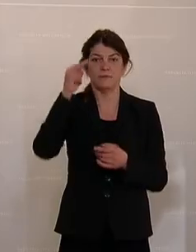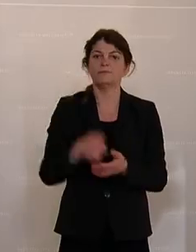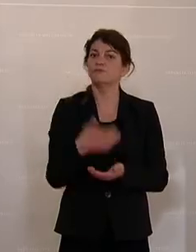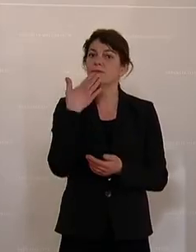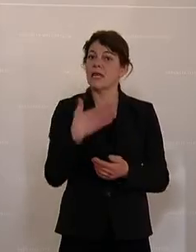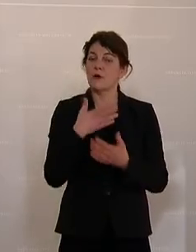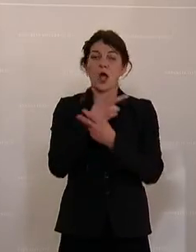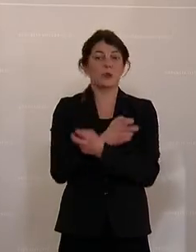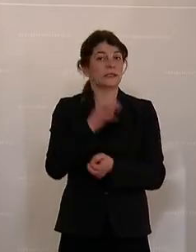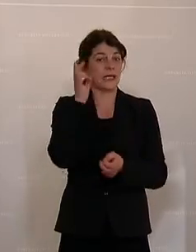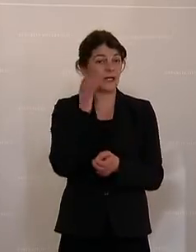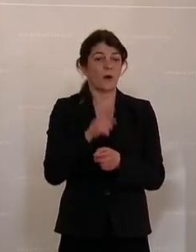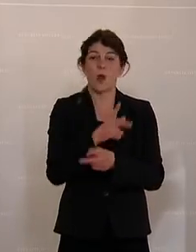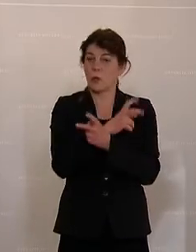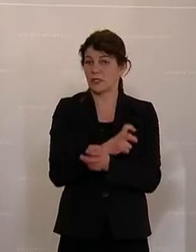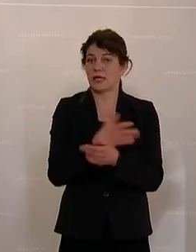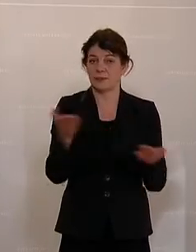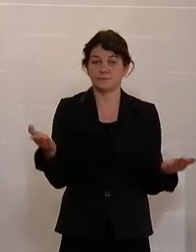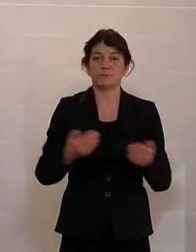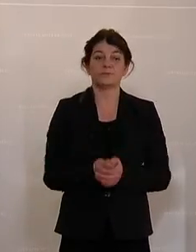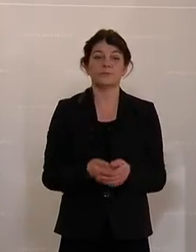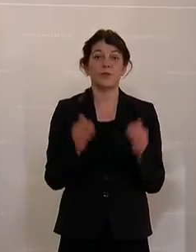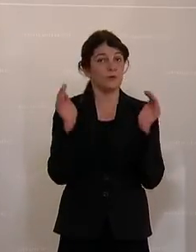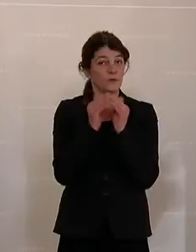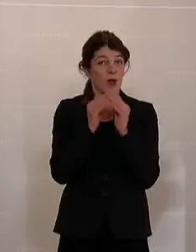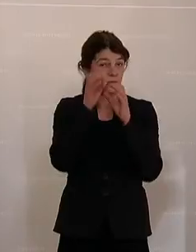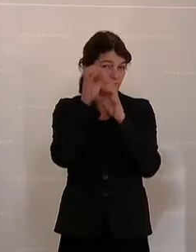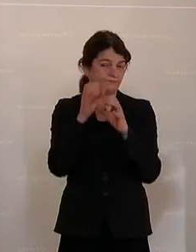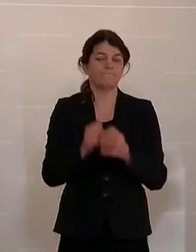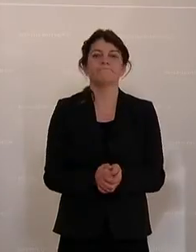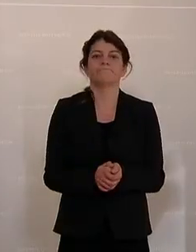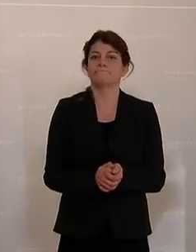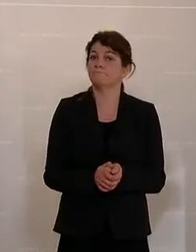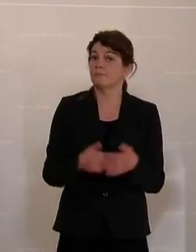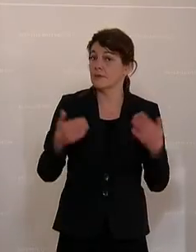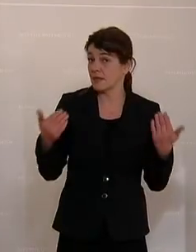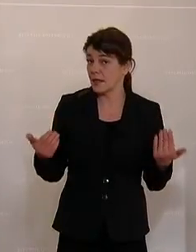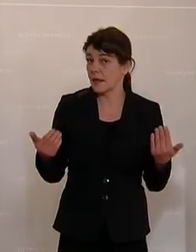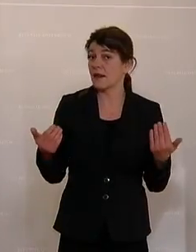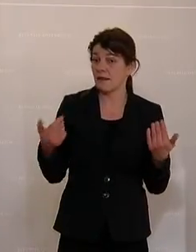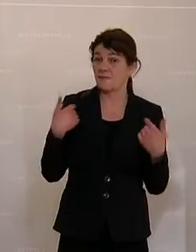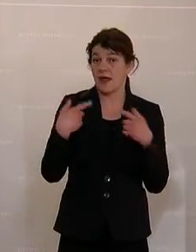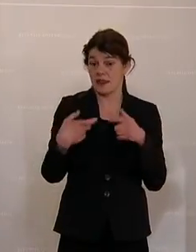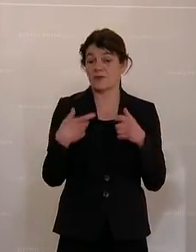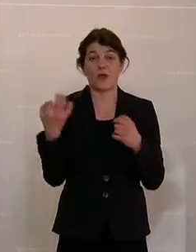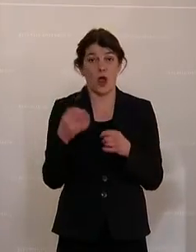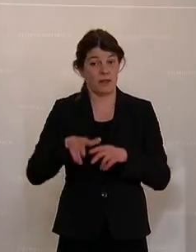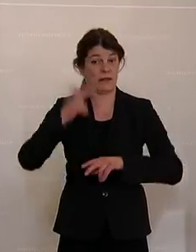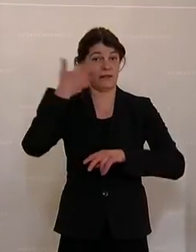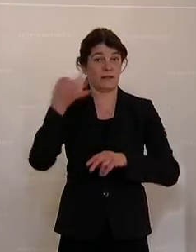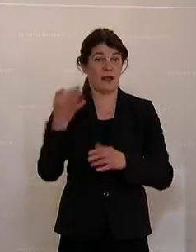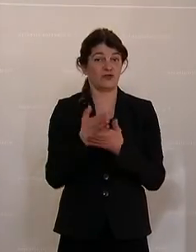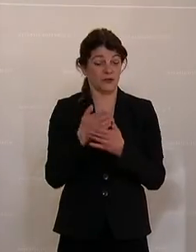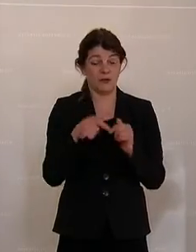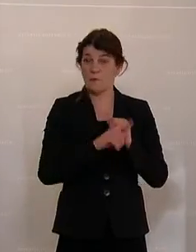liebe Österreicherinnen und Österreicher zu Hause vor den Bildschirmen. Ja, wir diskutieren heute den dritten Tag, das